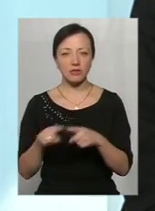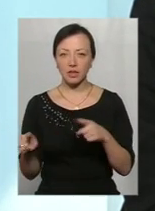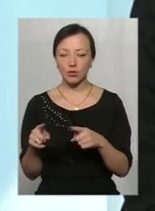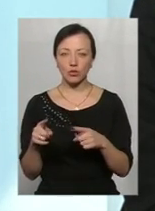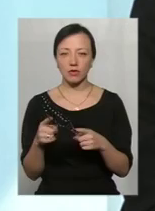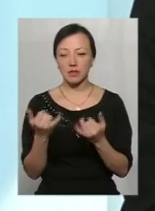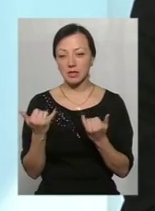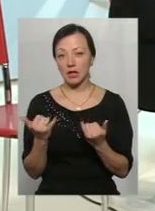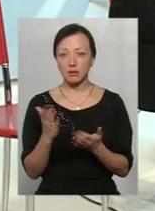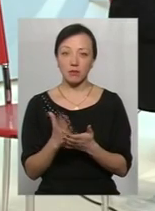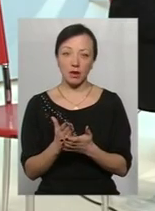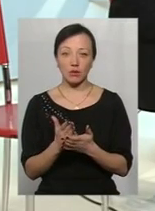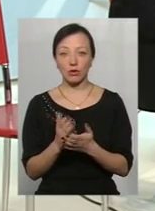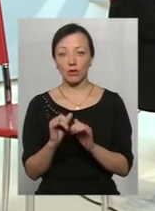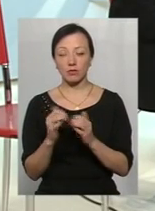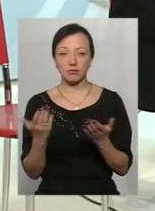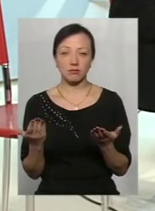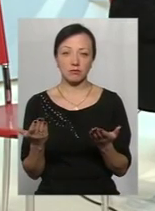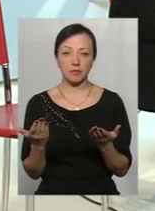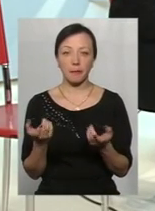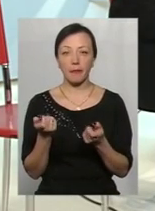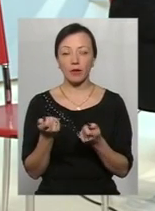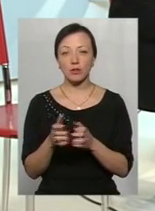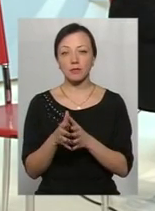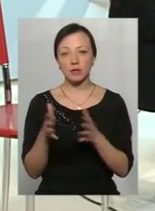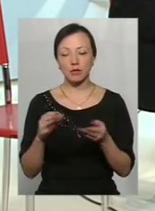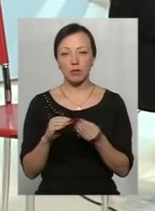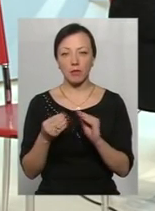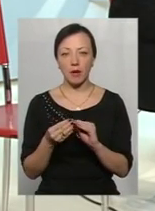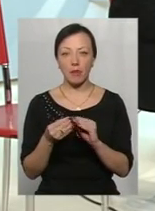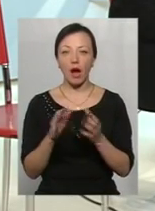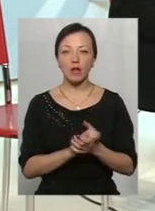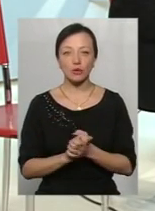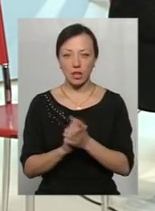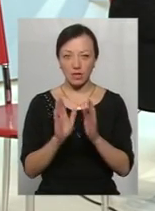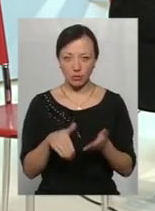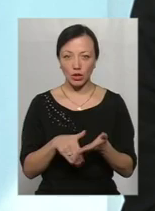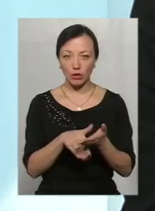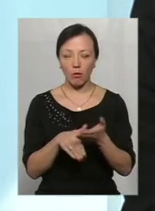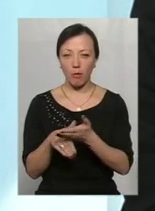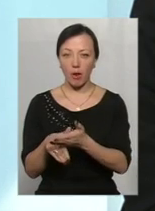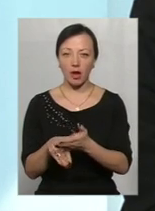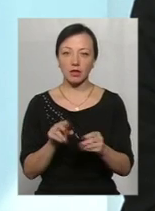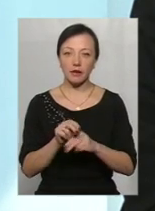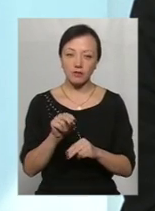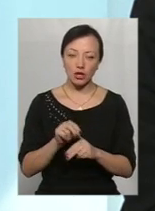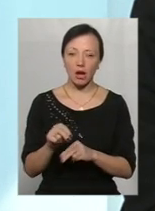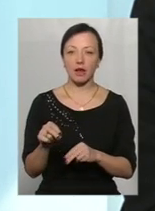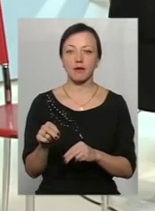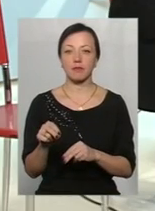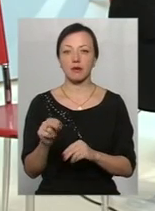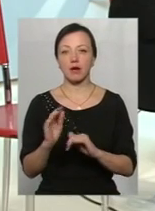вони зараз мають у розвитку трошки більше проблеми. Асоціація буде допомагати навчанням